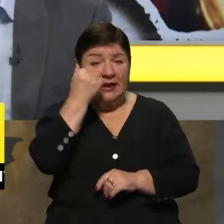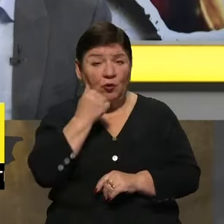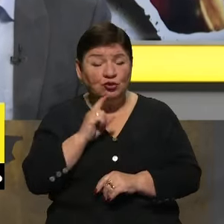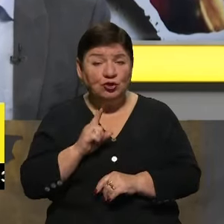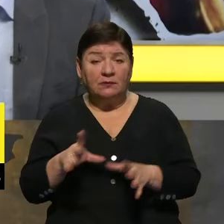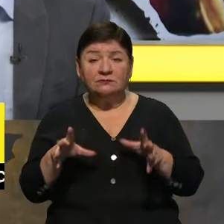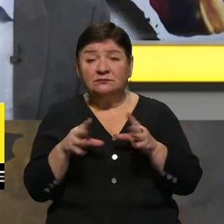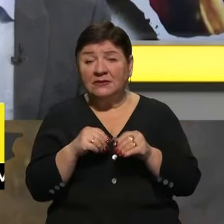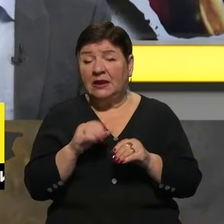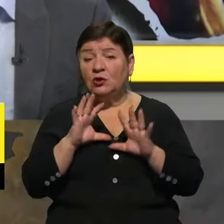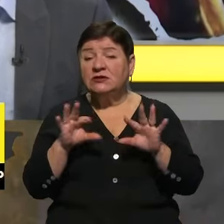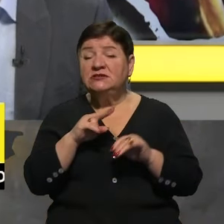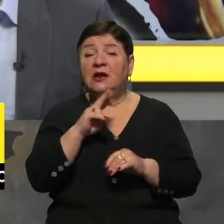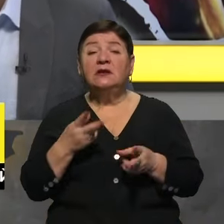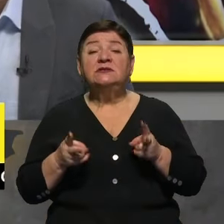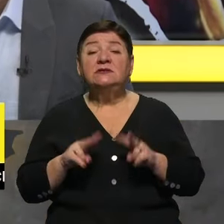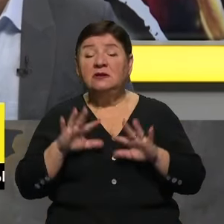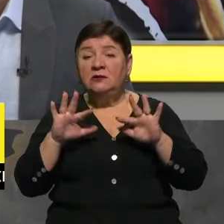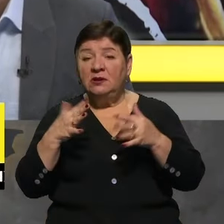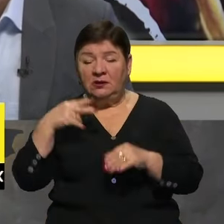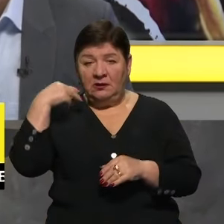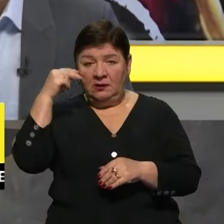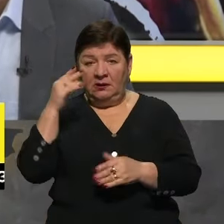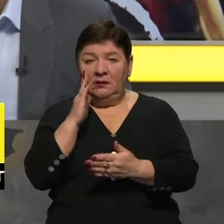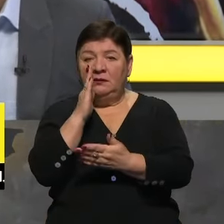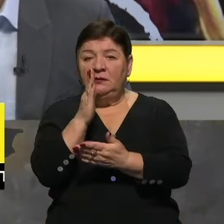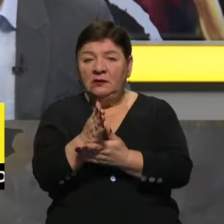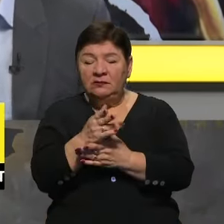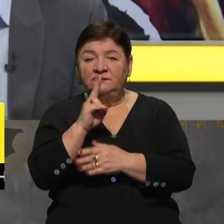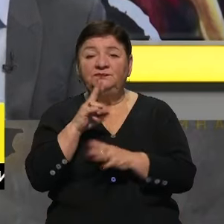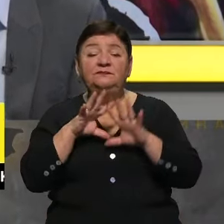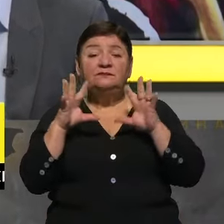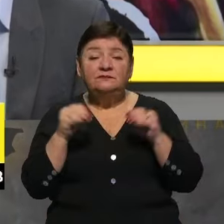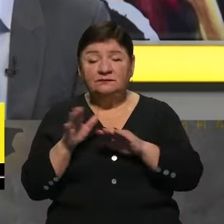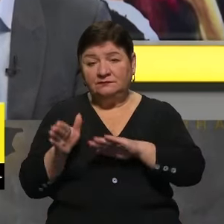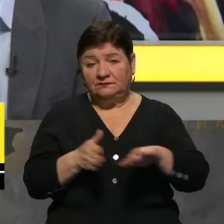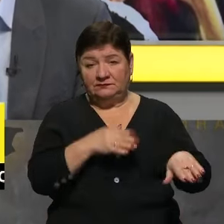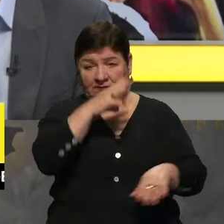Розкажіть, будь ласка, якою зараз залишається ситуація на Запорізькому напрямку? Як взагалі минула ніч?